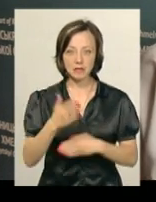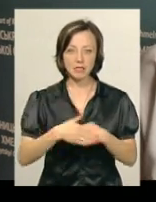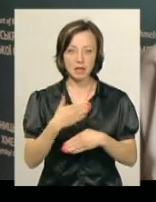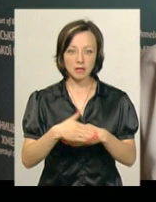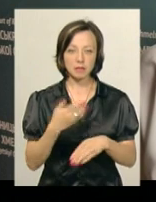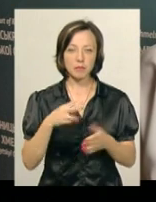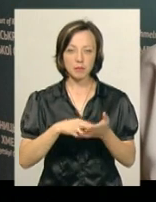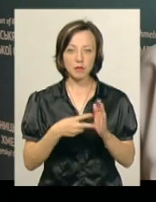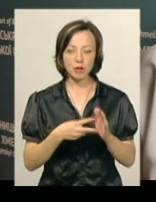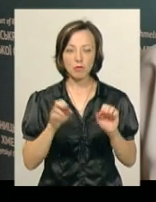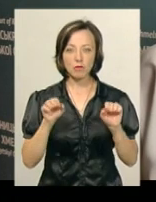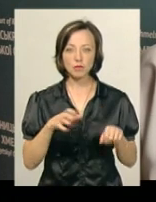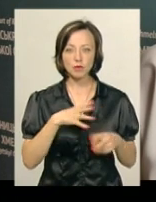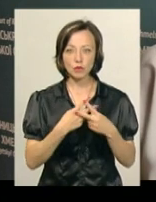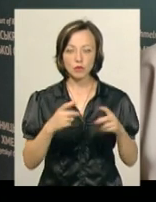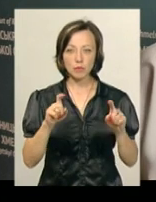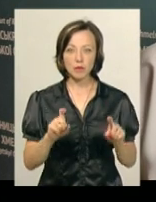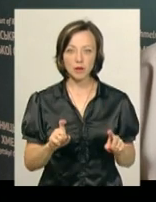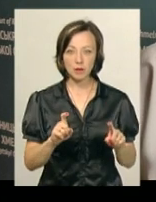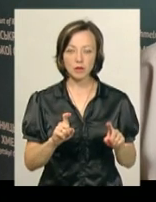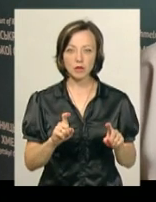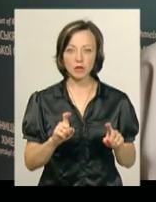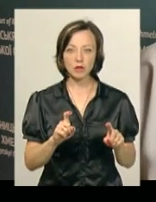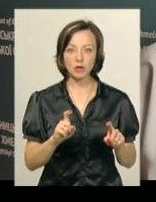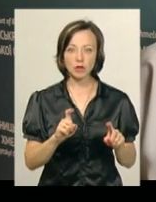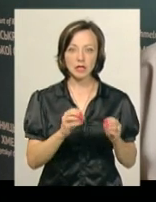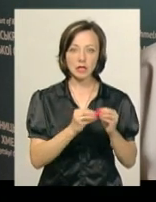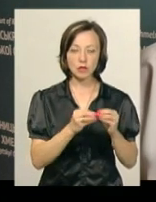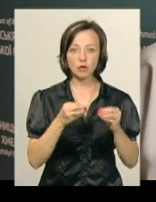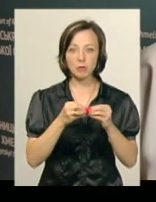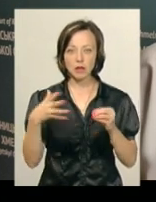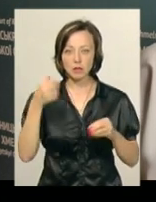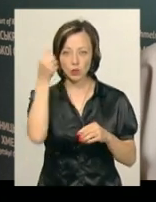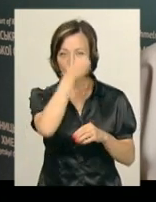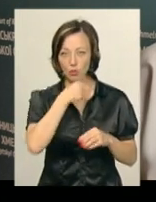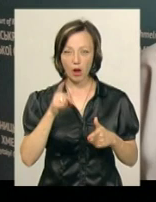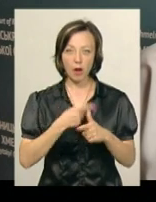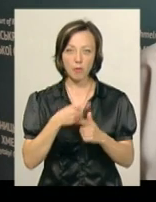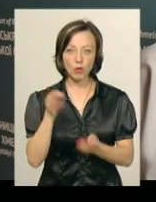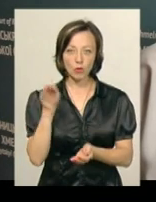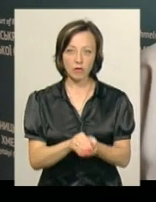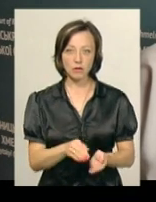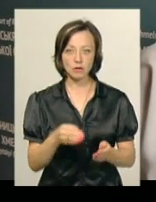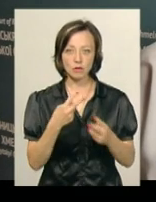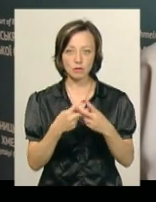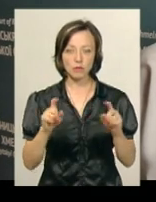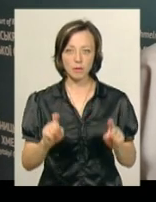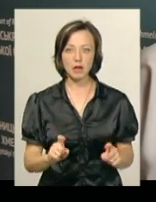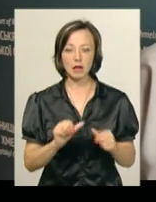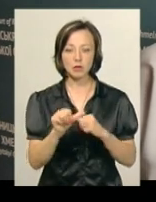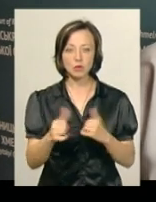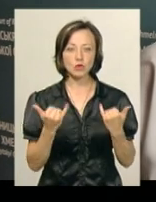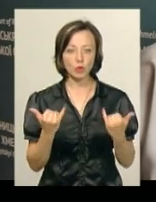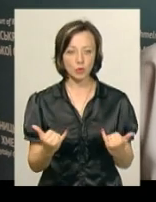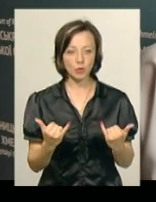який передбачає покарання у вигляді позбавлення волі строком від 10 до 15 років або довічне позбавлення волі. Крім того,